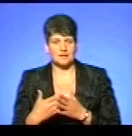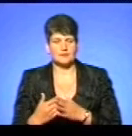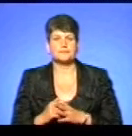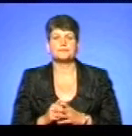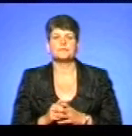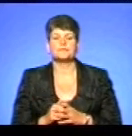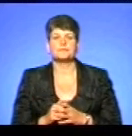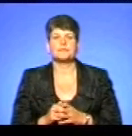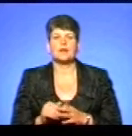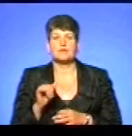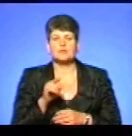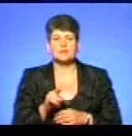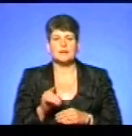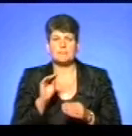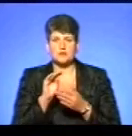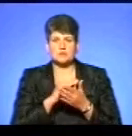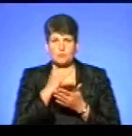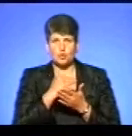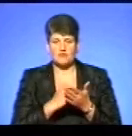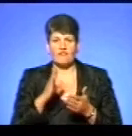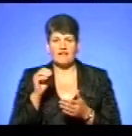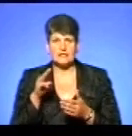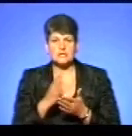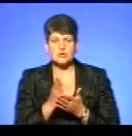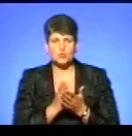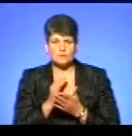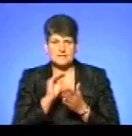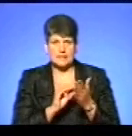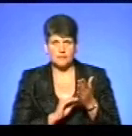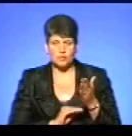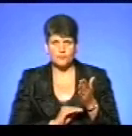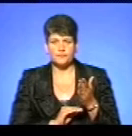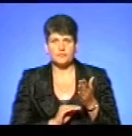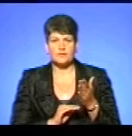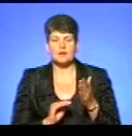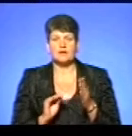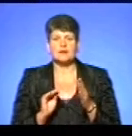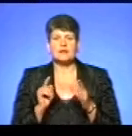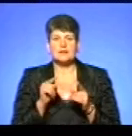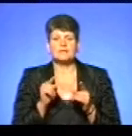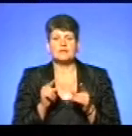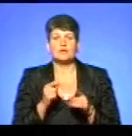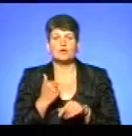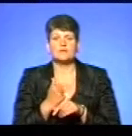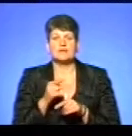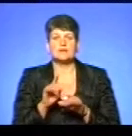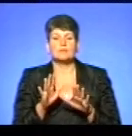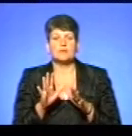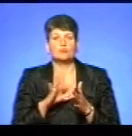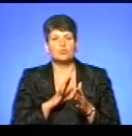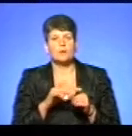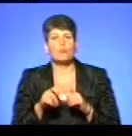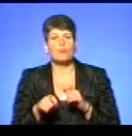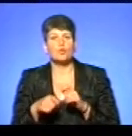нас були. Наш проводить, складається протоколи, ветеринарна служба складає, дивиться, і дуже ключовими є моментами їх висновки, чи були порушення